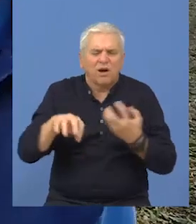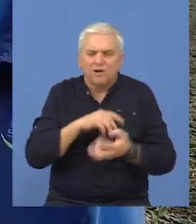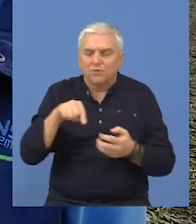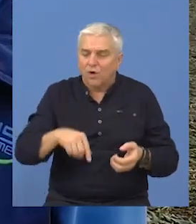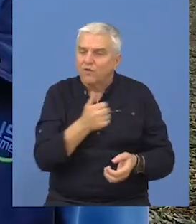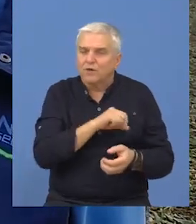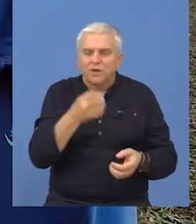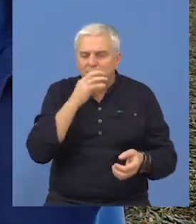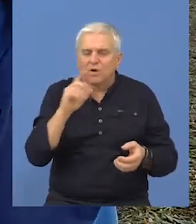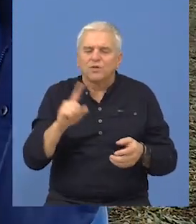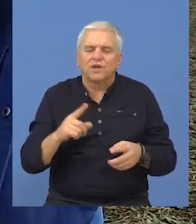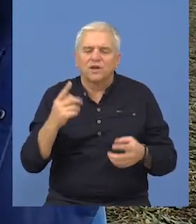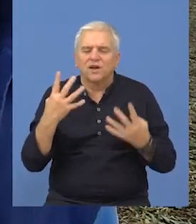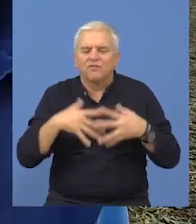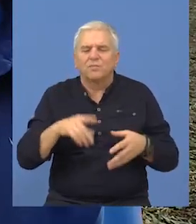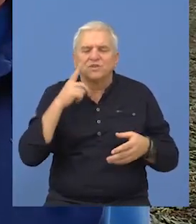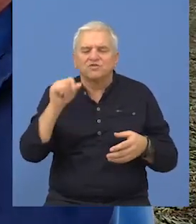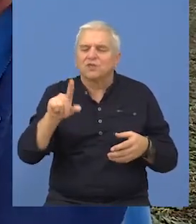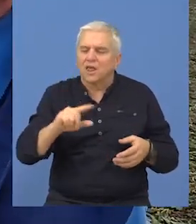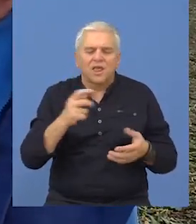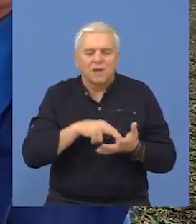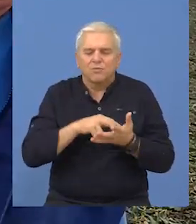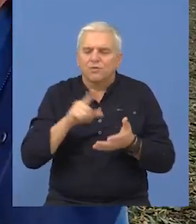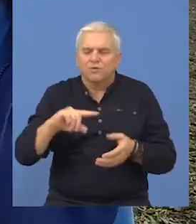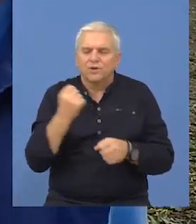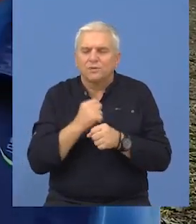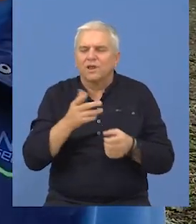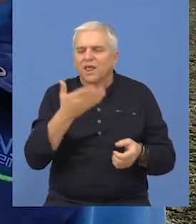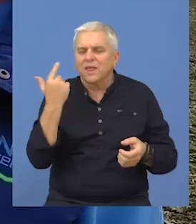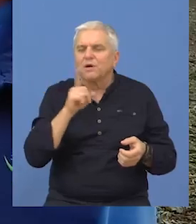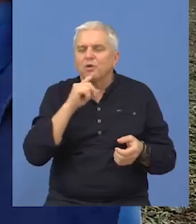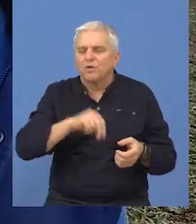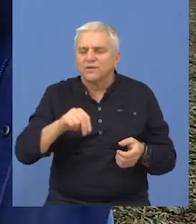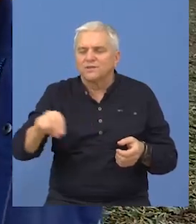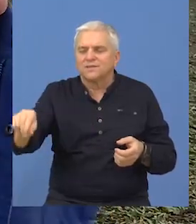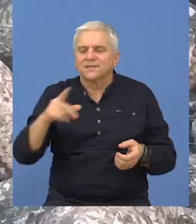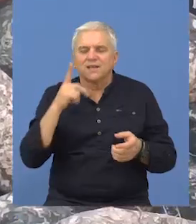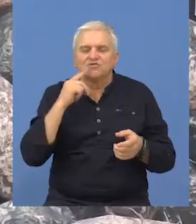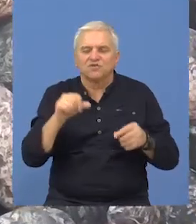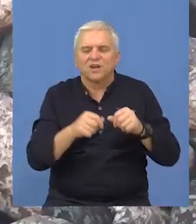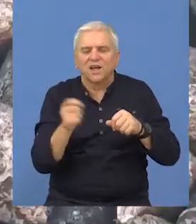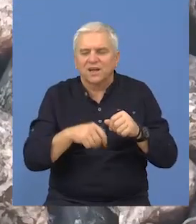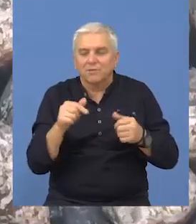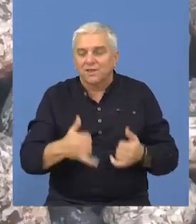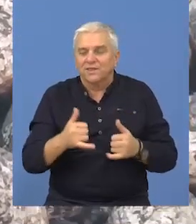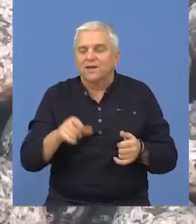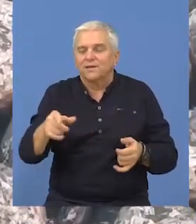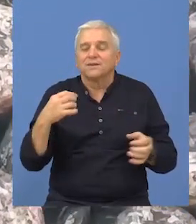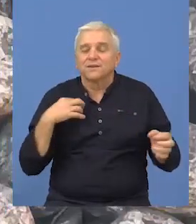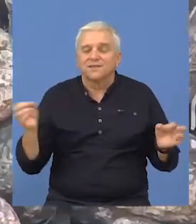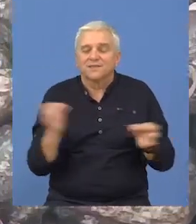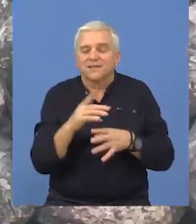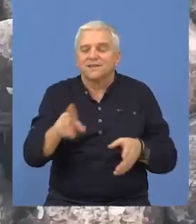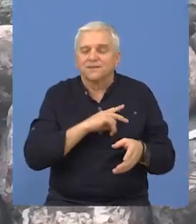haos, a ove godine to više šećerane ne sme da urade, jer neće imati ko će da seje repu. Ali